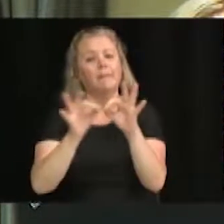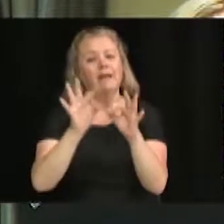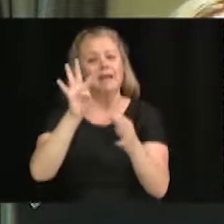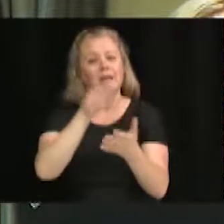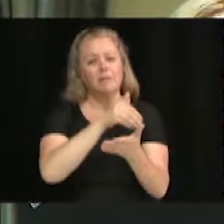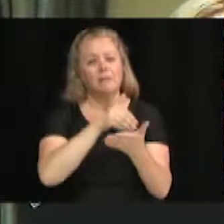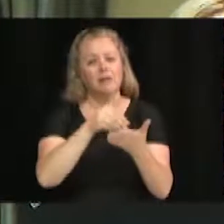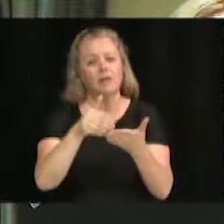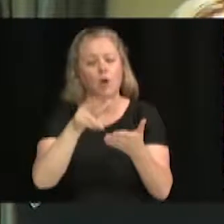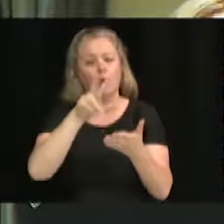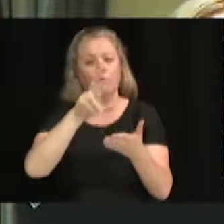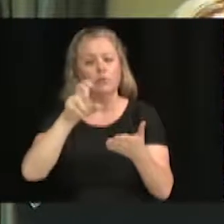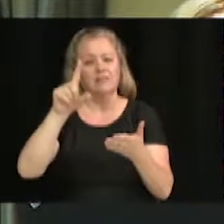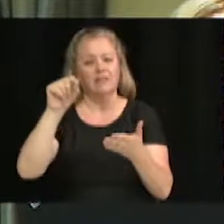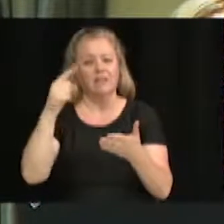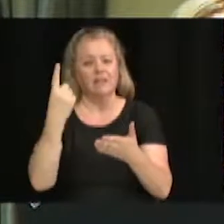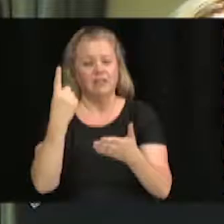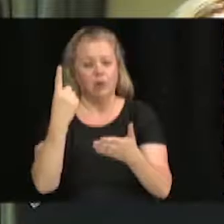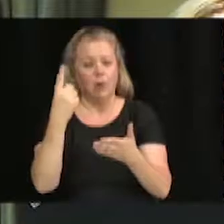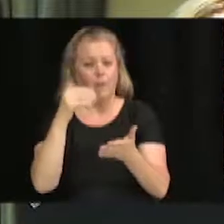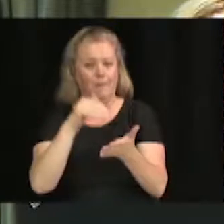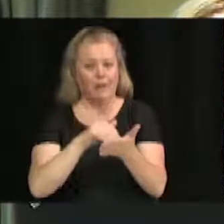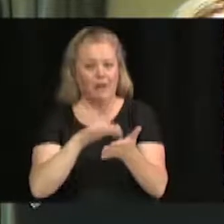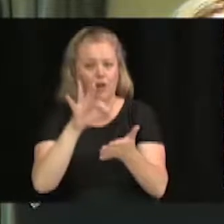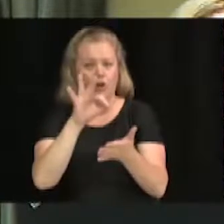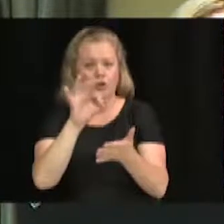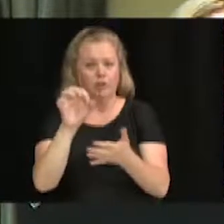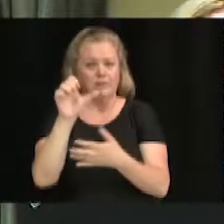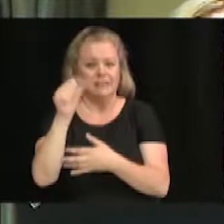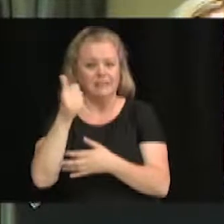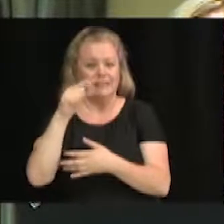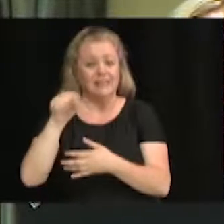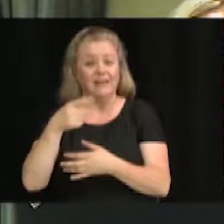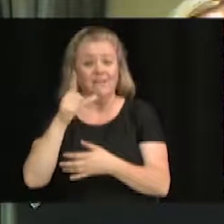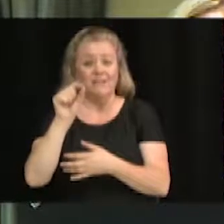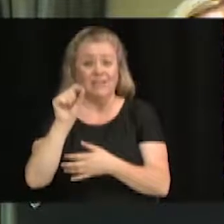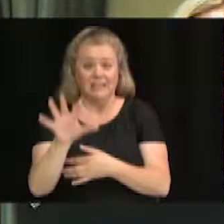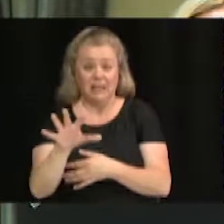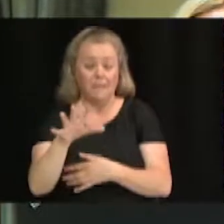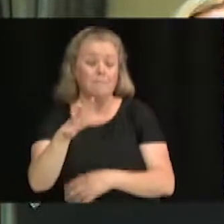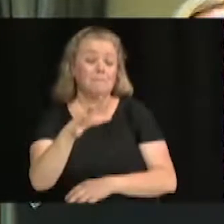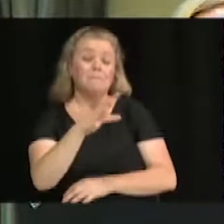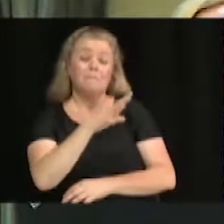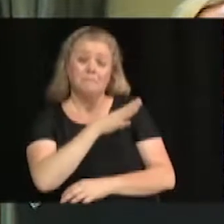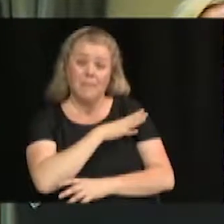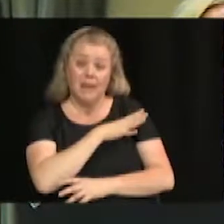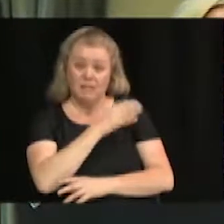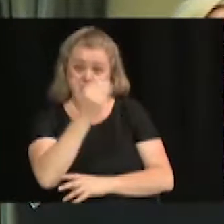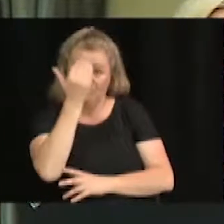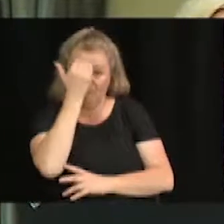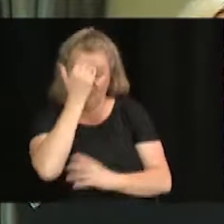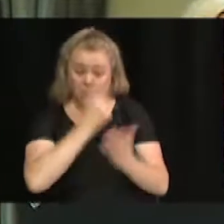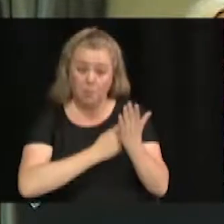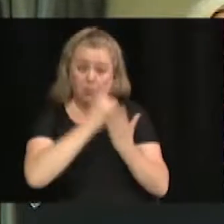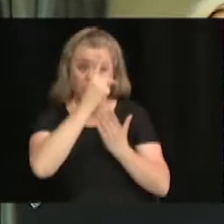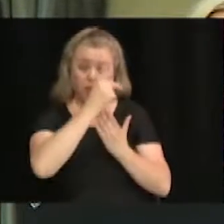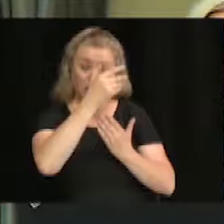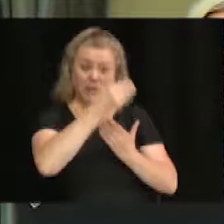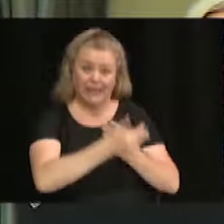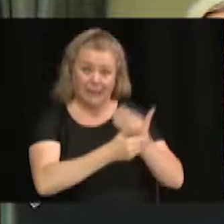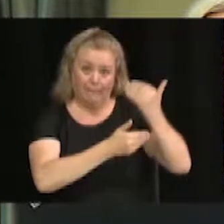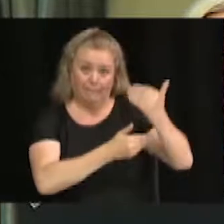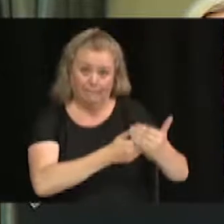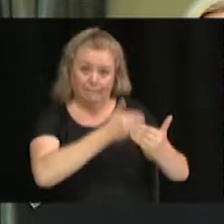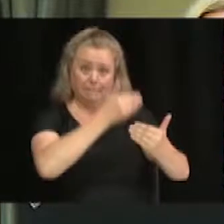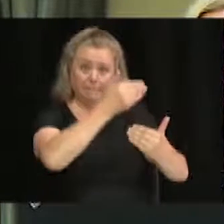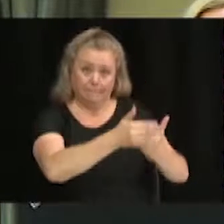,910 et 25. Toutefois, le projet ayant lieu en plusieurs volets, il y lieu d'accorder pour l'instant que le